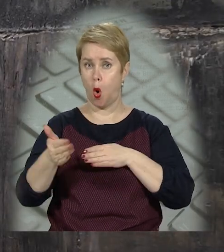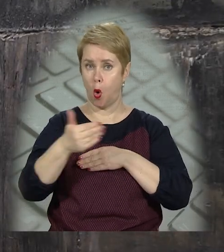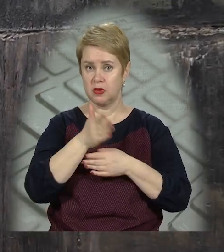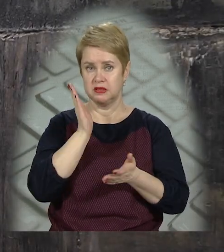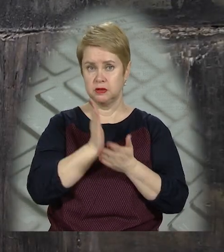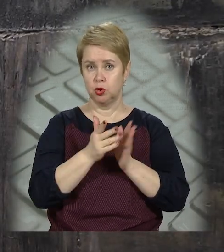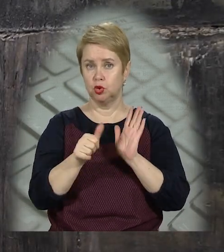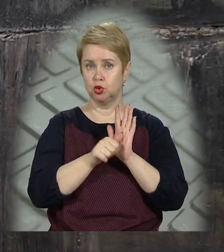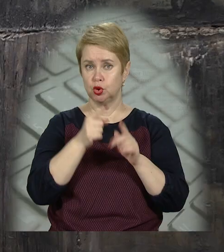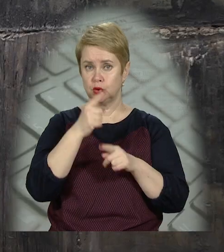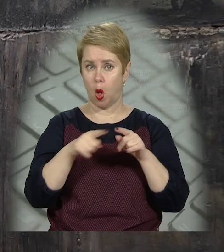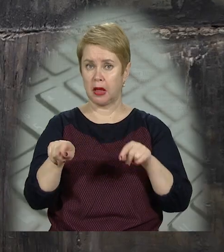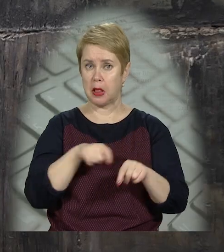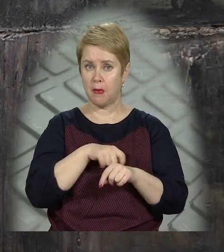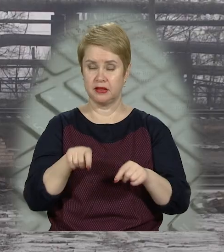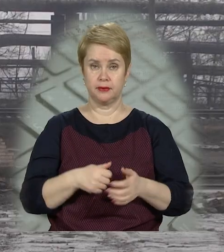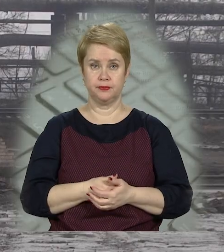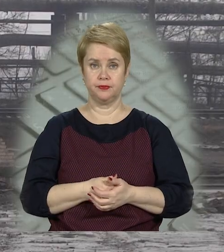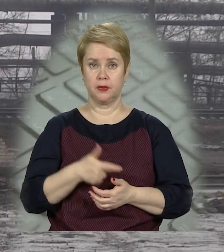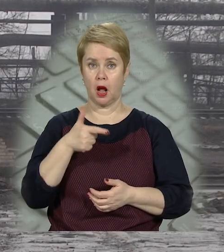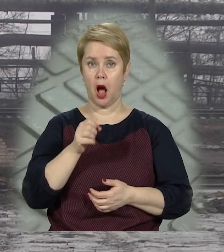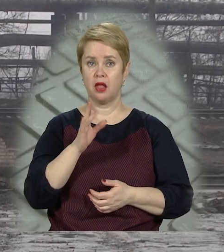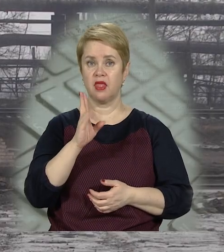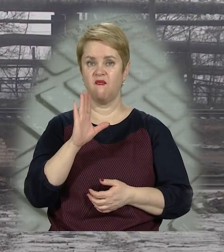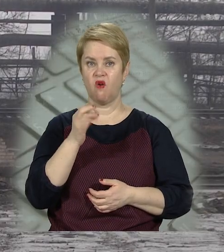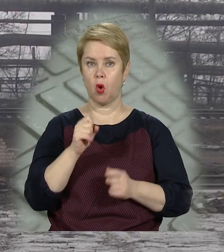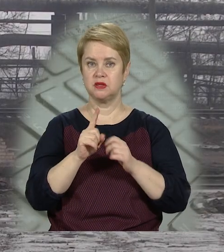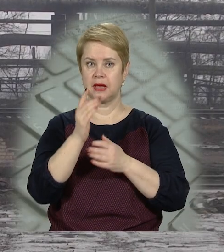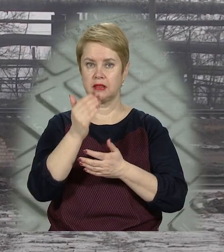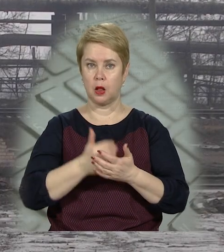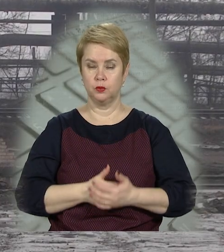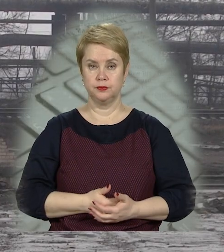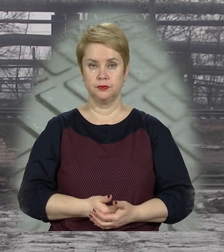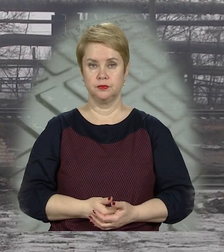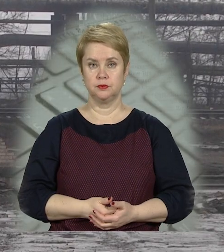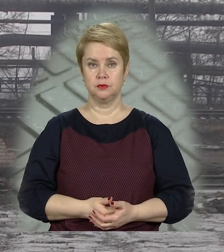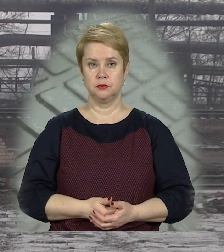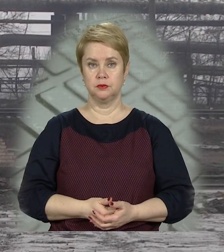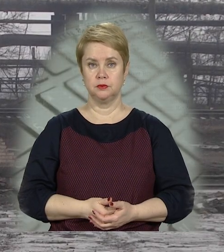складатиме понад 6,5 кілометрів. Ганна Вовк, новини 11 каналу.